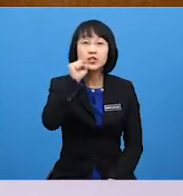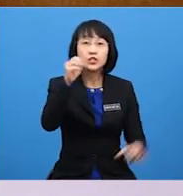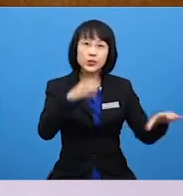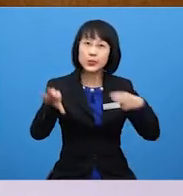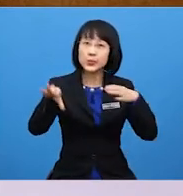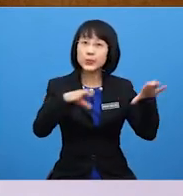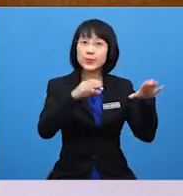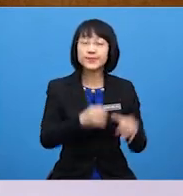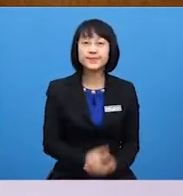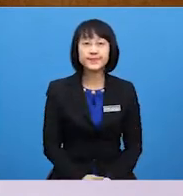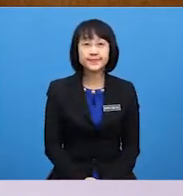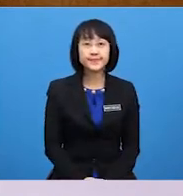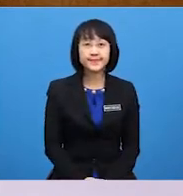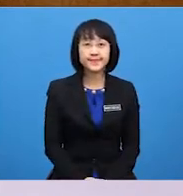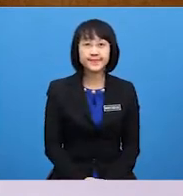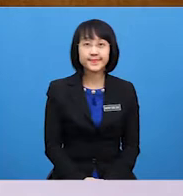do?